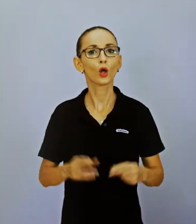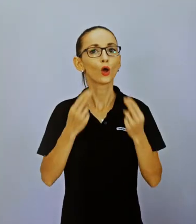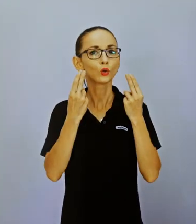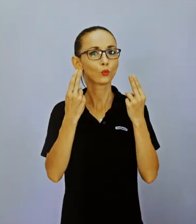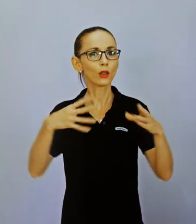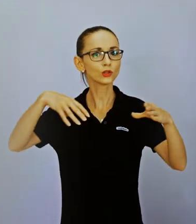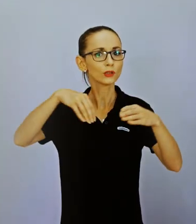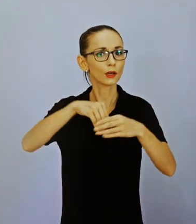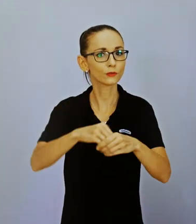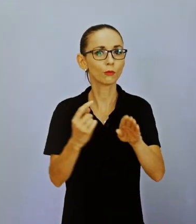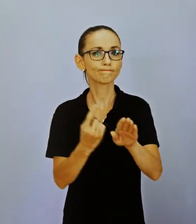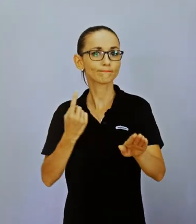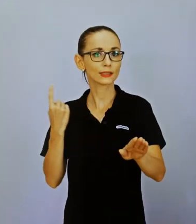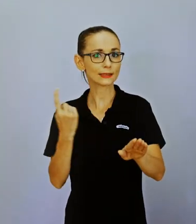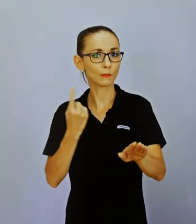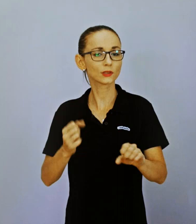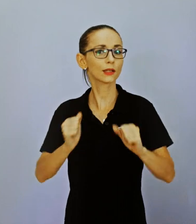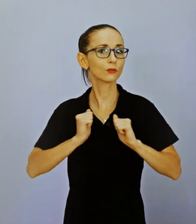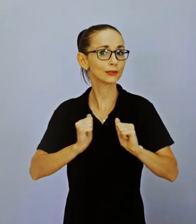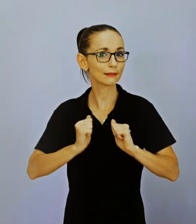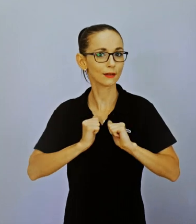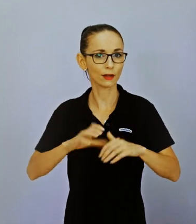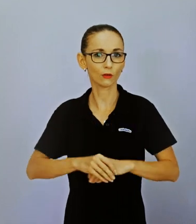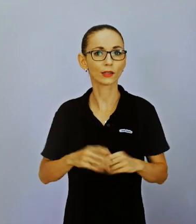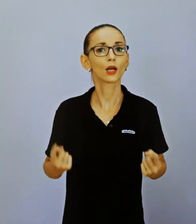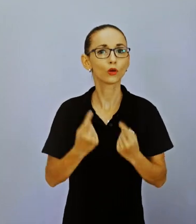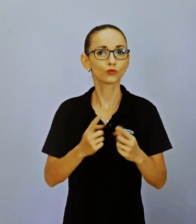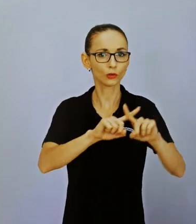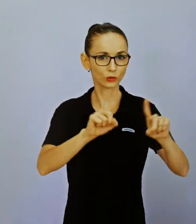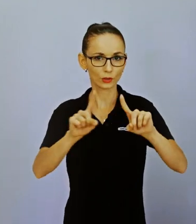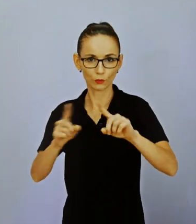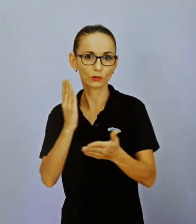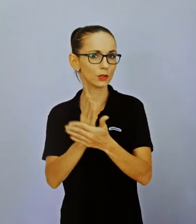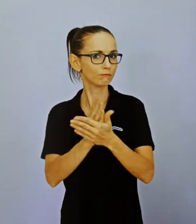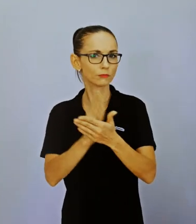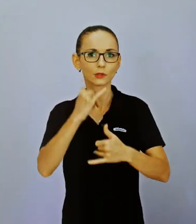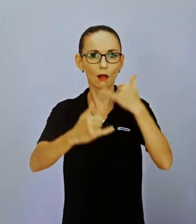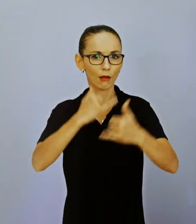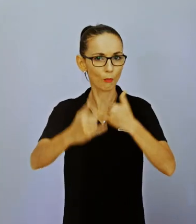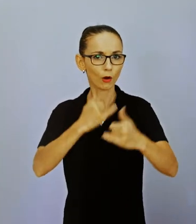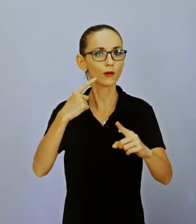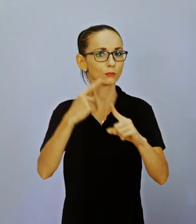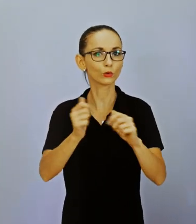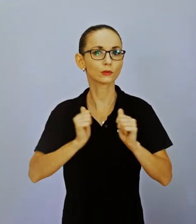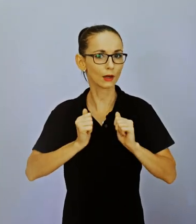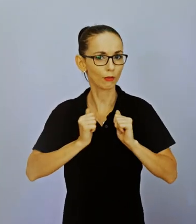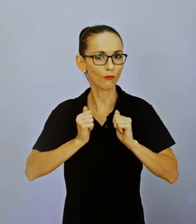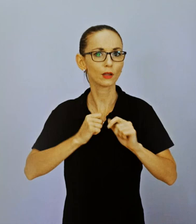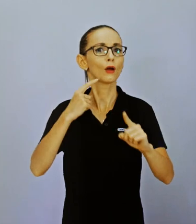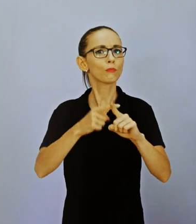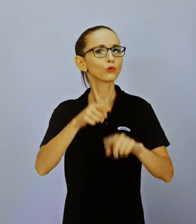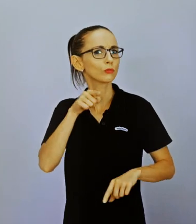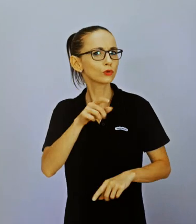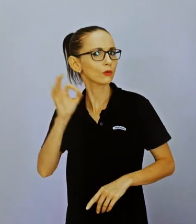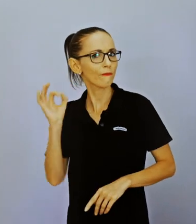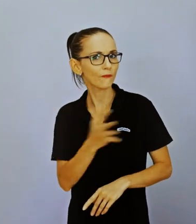samostatnosti. Ale aj keď vám činnosti môže trvať dlho alebo ich nebudete robiť dokonale, je dôležité ich